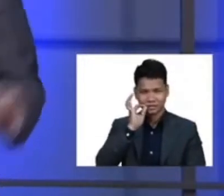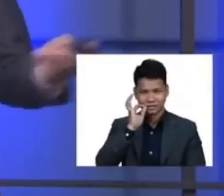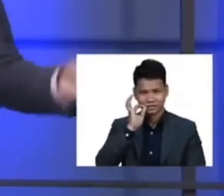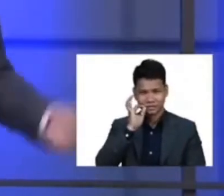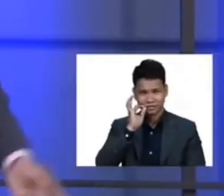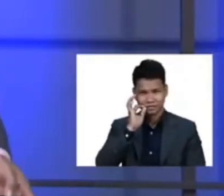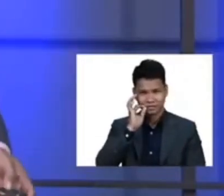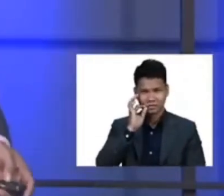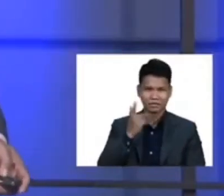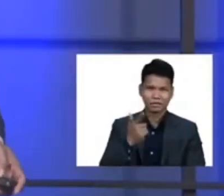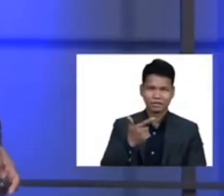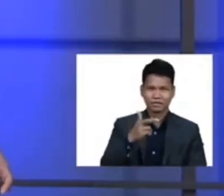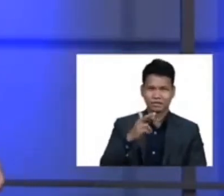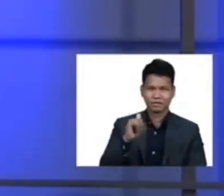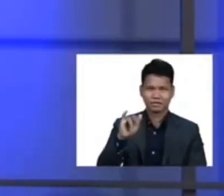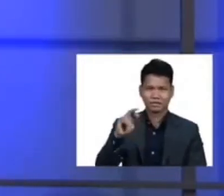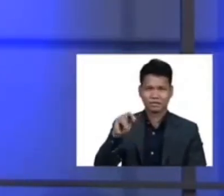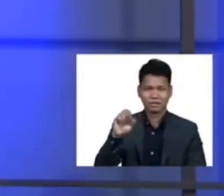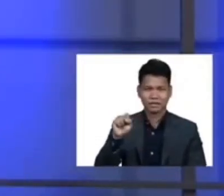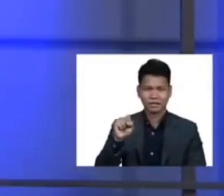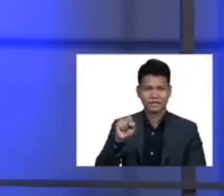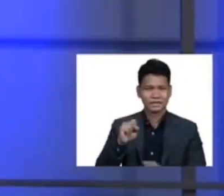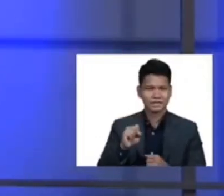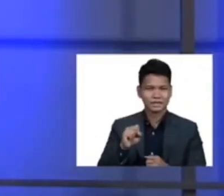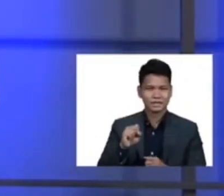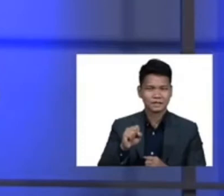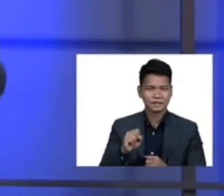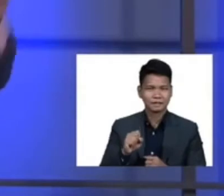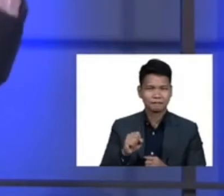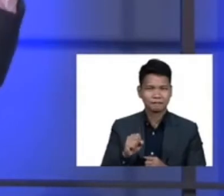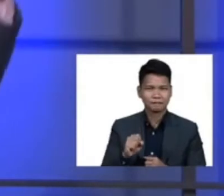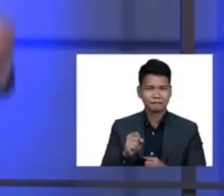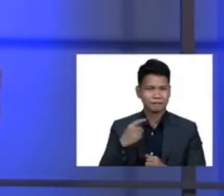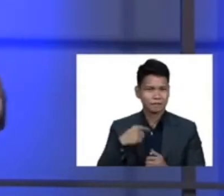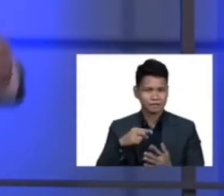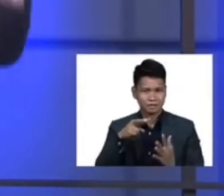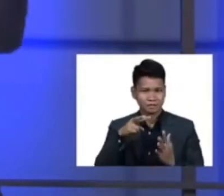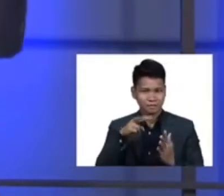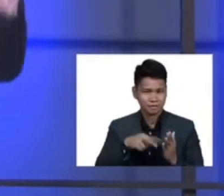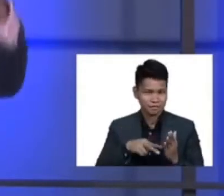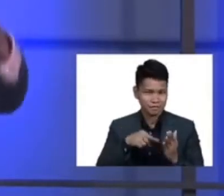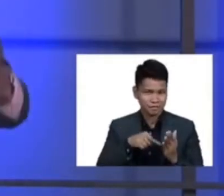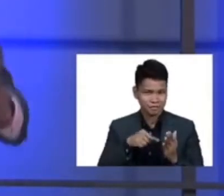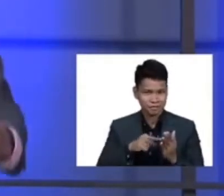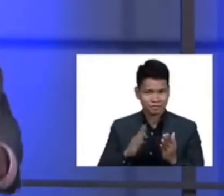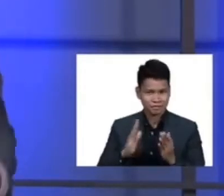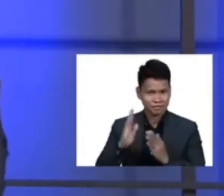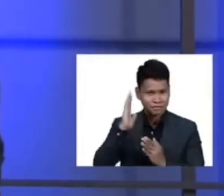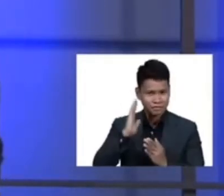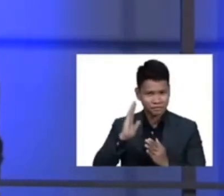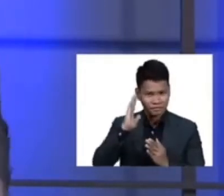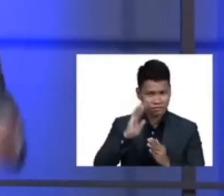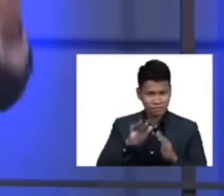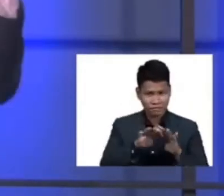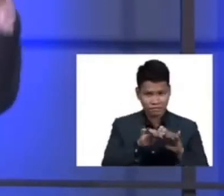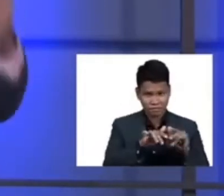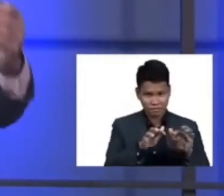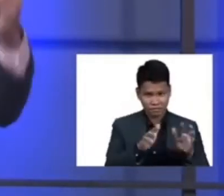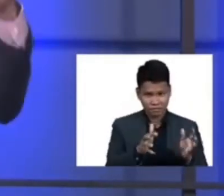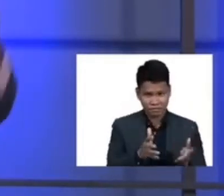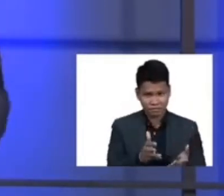Whole grains? Anong sabi po, kung titignan po natin ang kasaysayan ng ating sanlibutan,